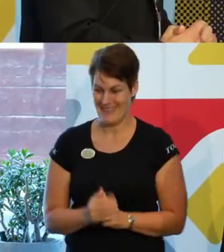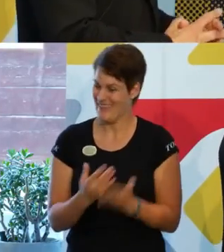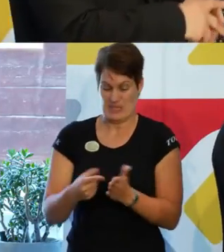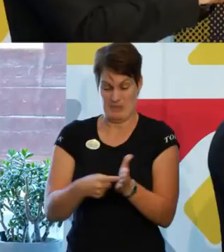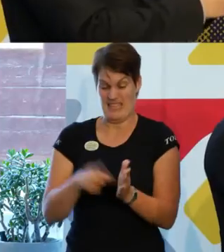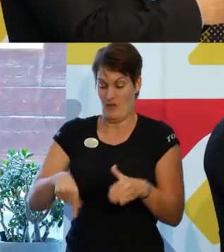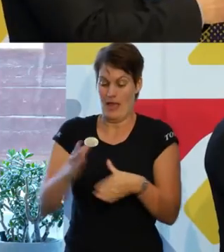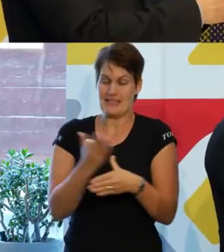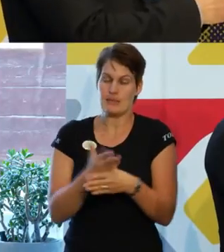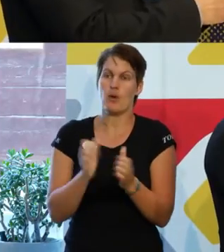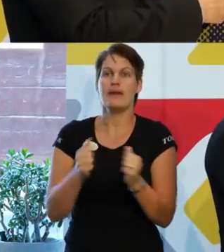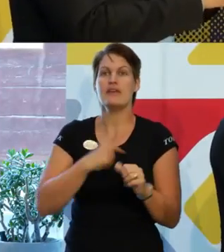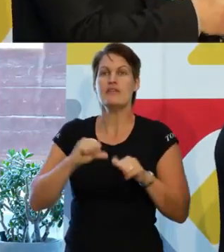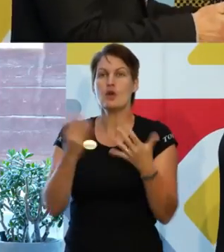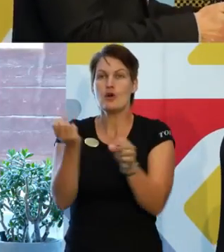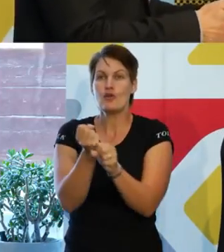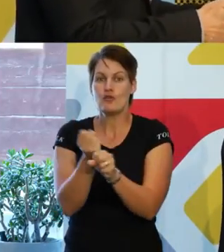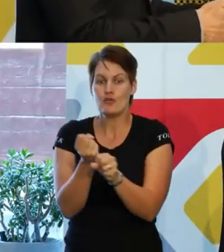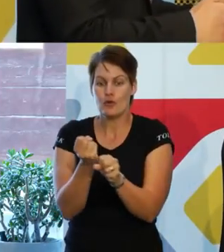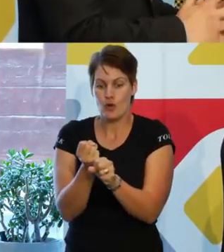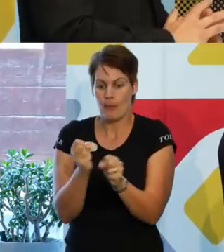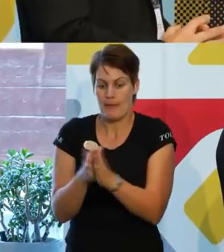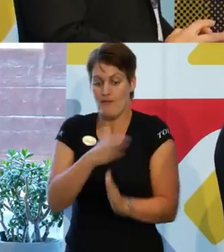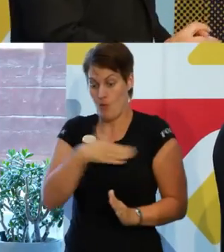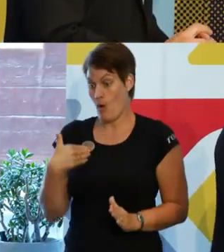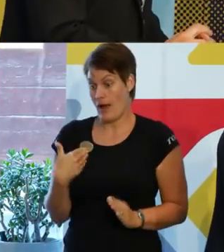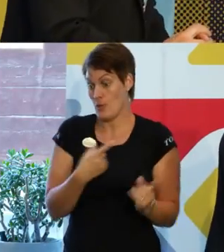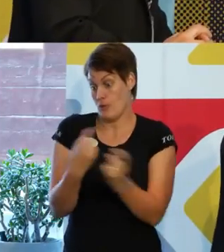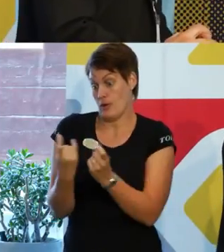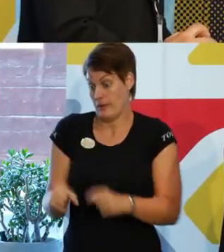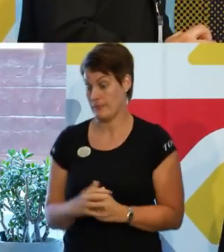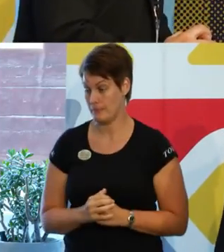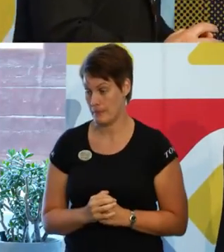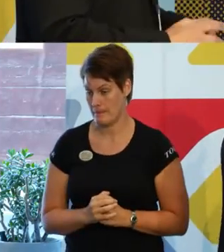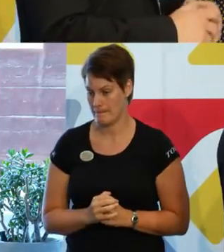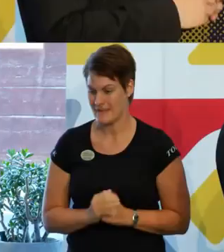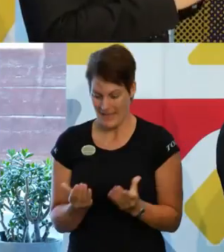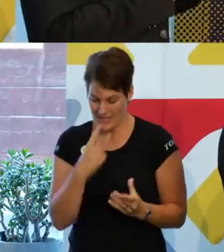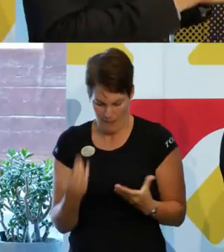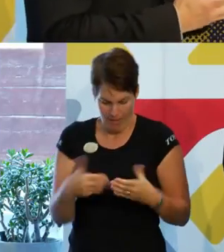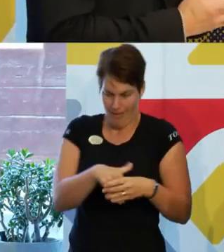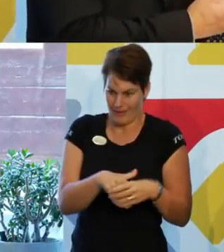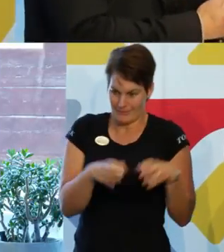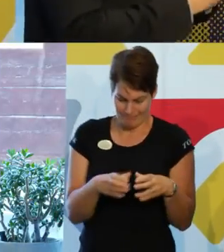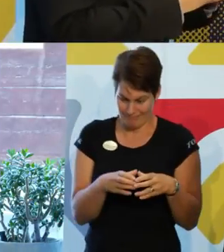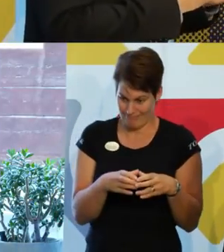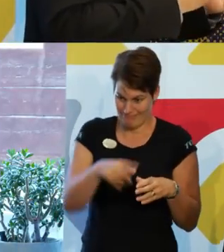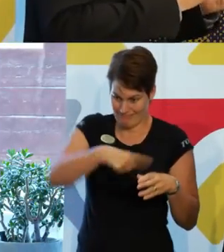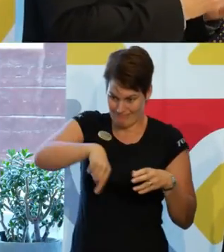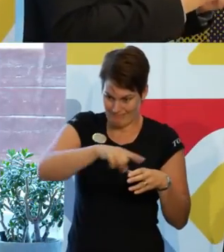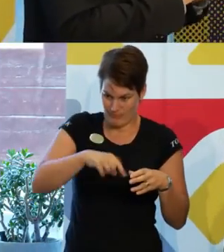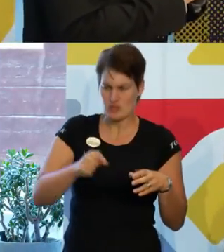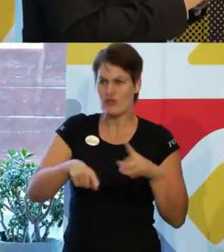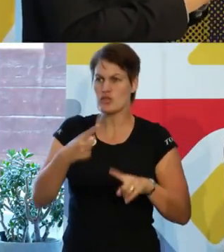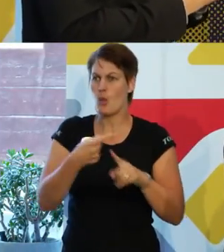Helsingborg men vi får ju jobba där vi står i våra saker. Så ska vi liksom bredda då innanförskapet så får vi ställa oss ett antal frågor. Vad